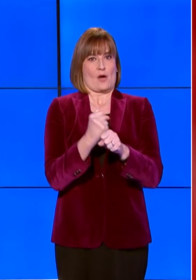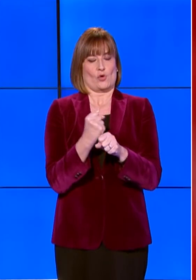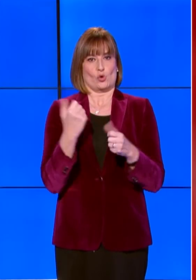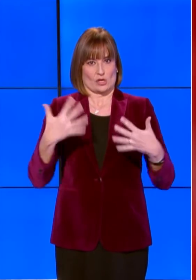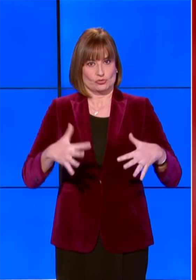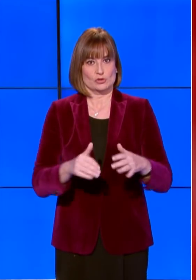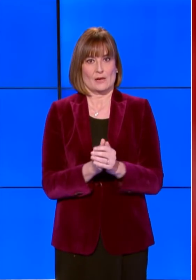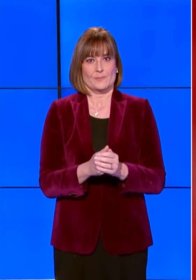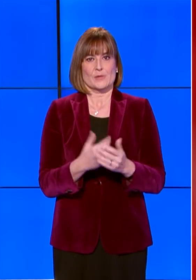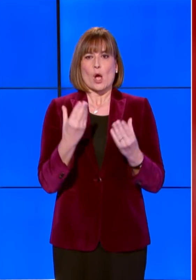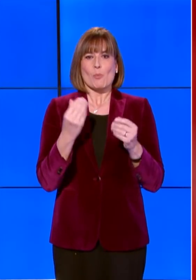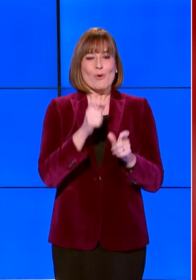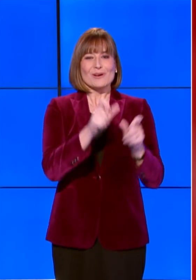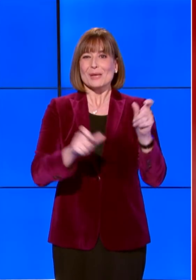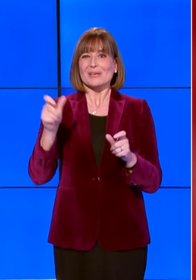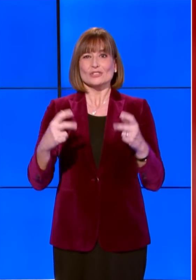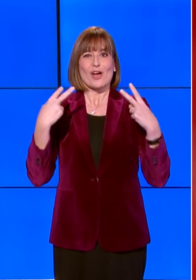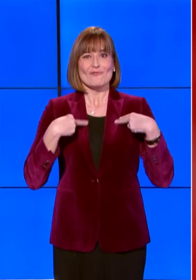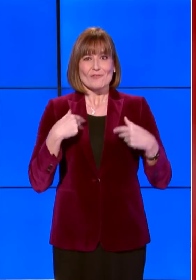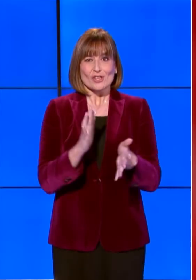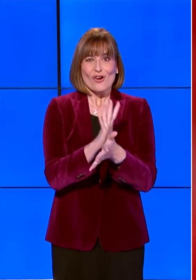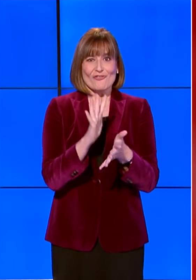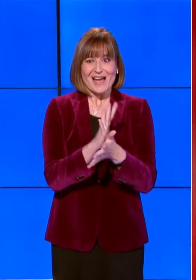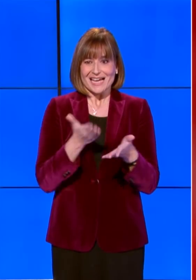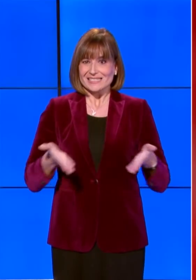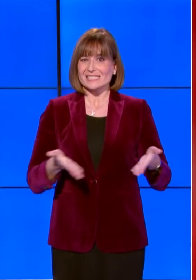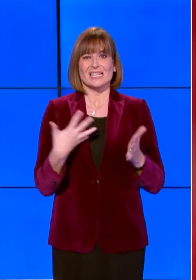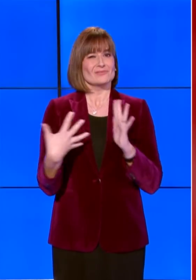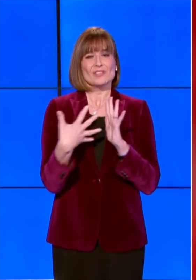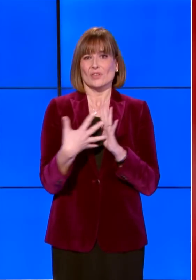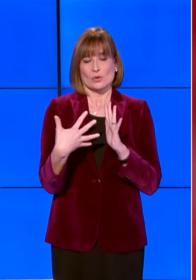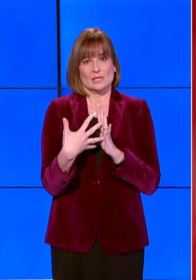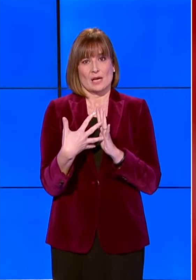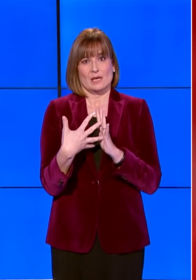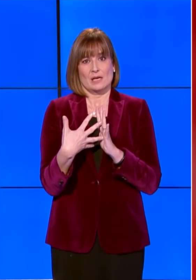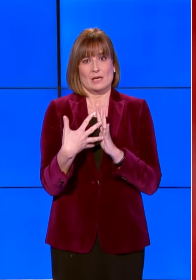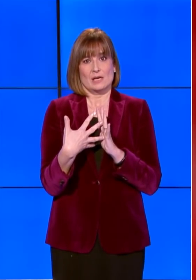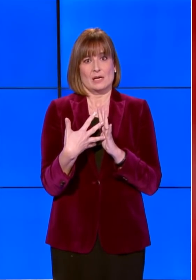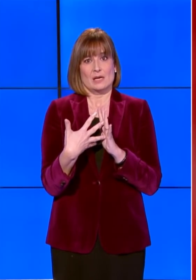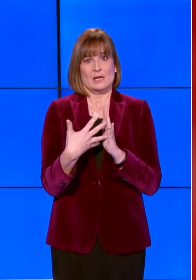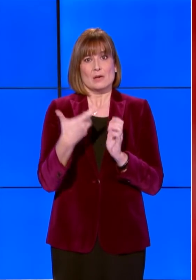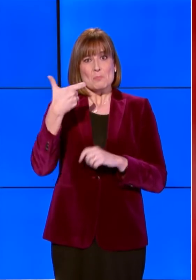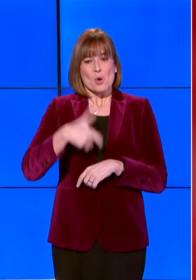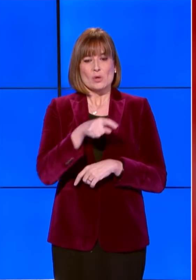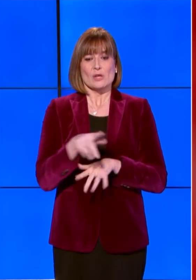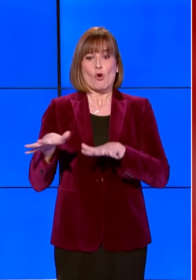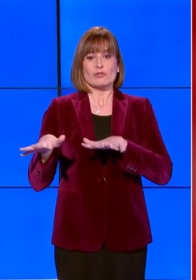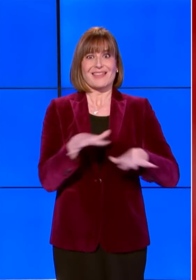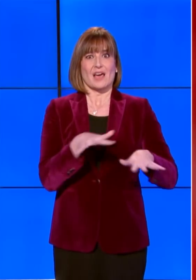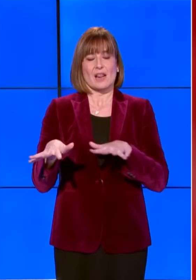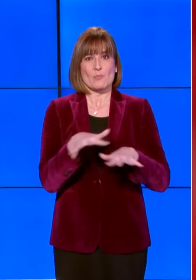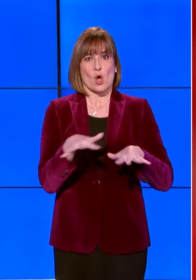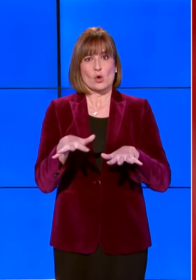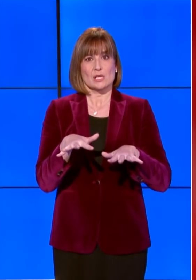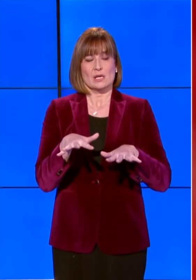nostri concittadini vivono queste festività in condizioni di disagio per le conseguenze dei terremoti che hanno